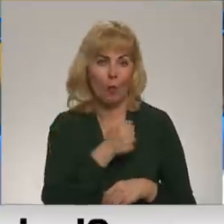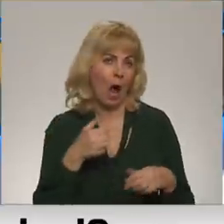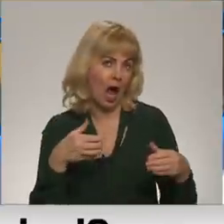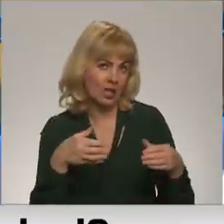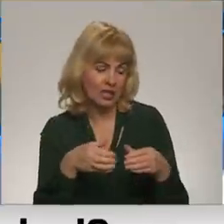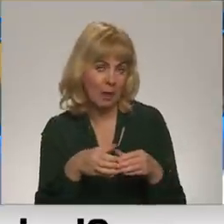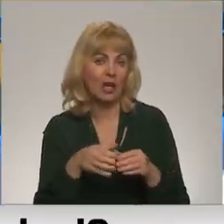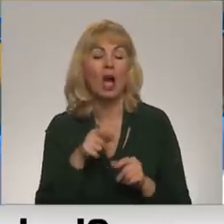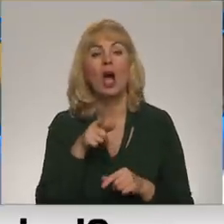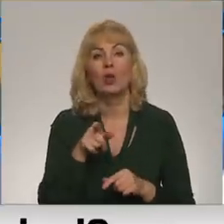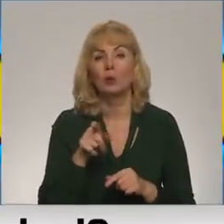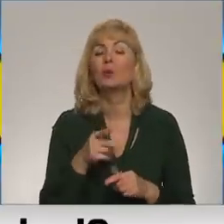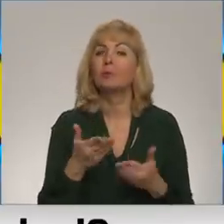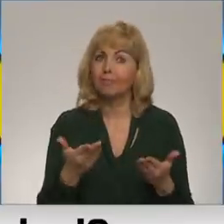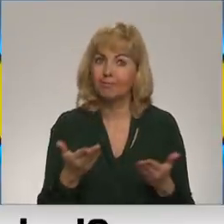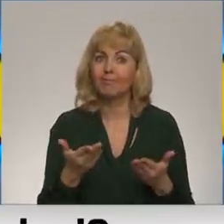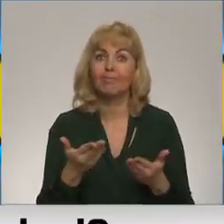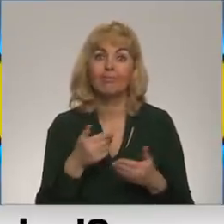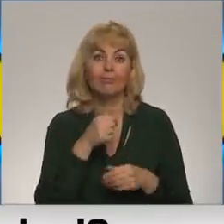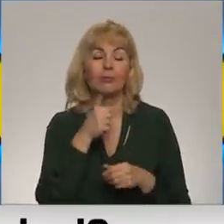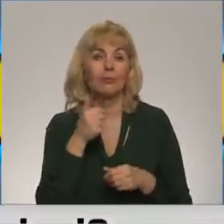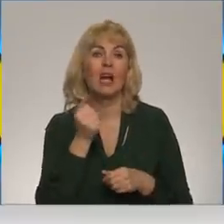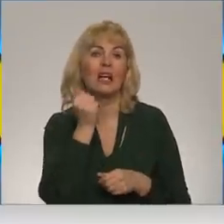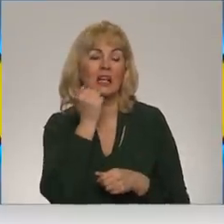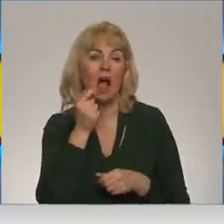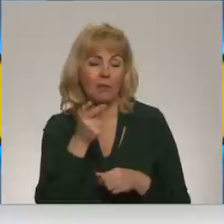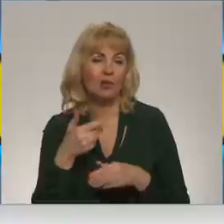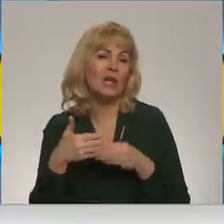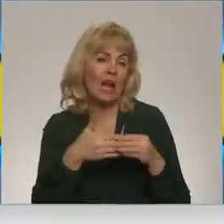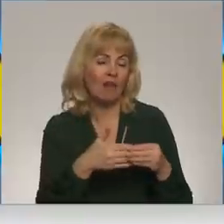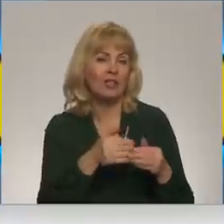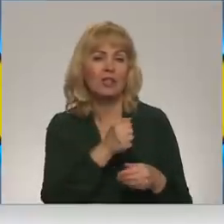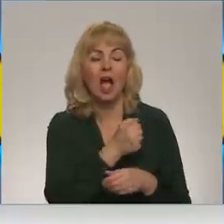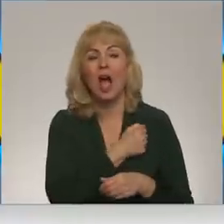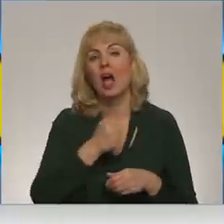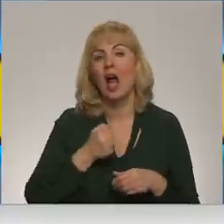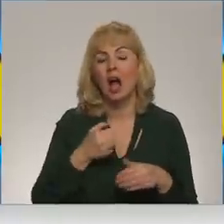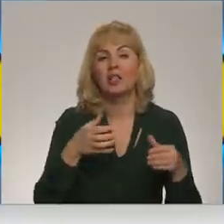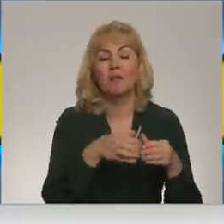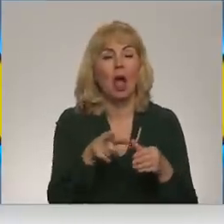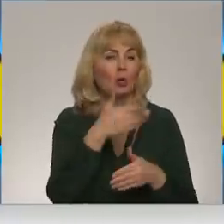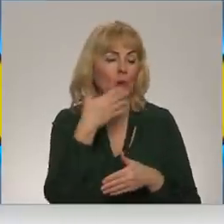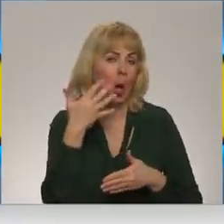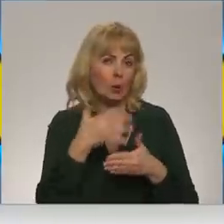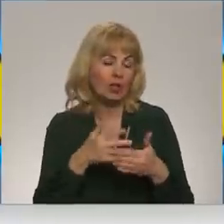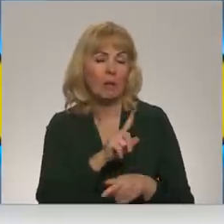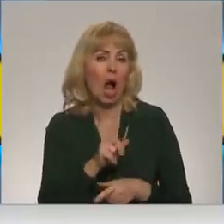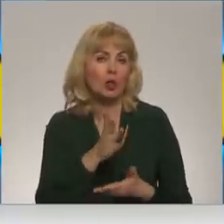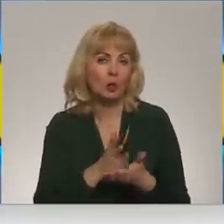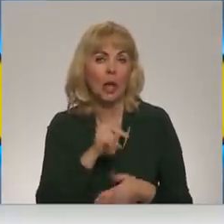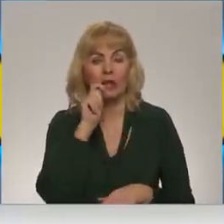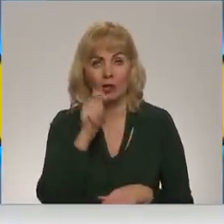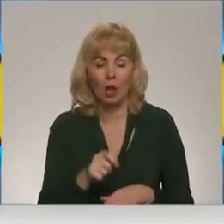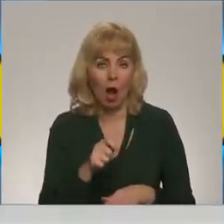Jā, ir miliondolērā autājums – nevar apstādināt. Krimas ir vienkārši karaspēku, tur nav vienkārši risinājumi. Šajā brīdī, kas notiek Ukraiņā, tas pasi notiek